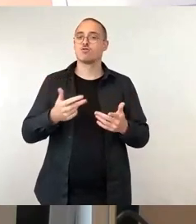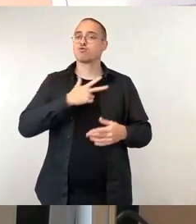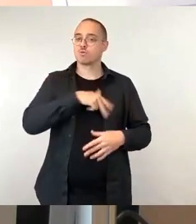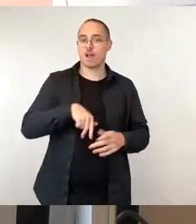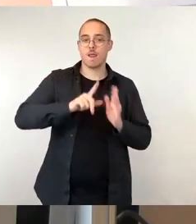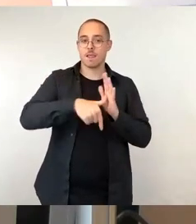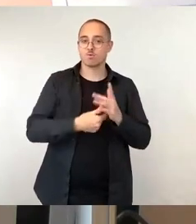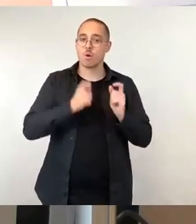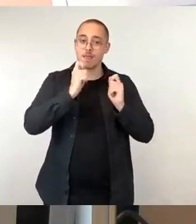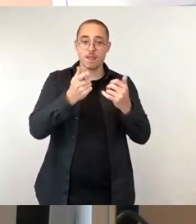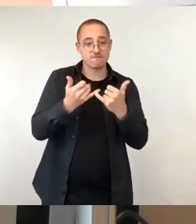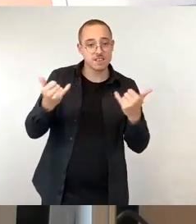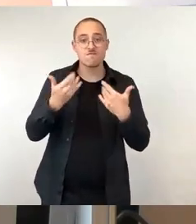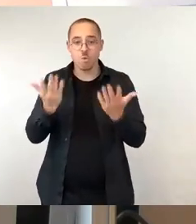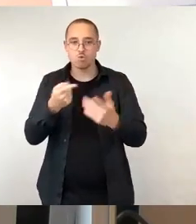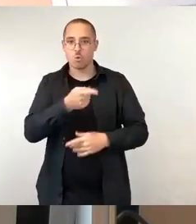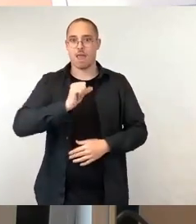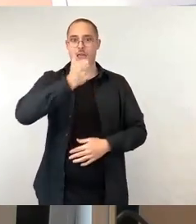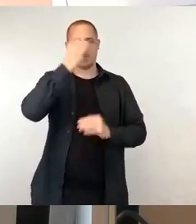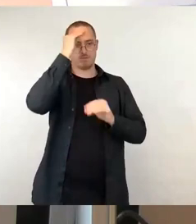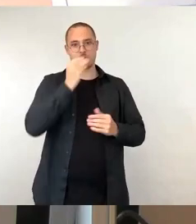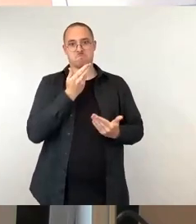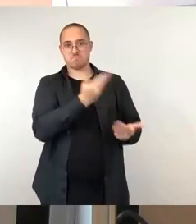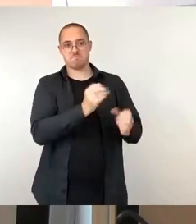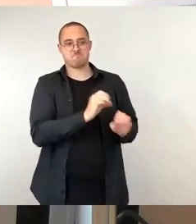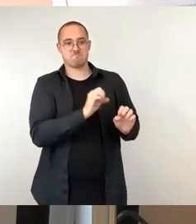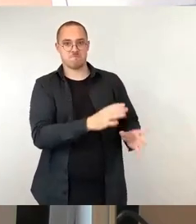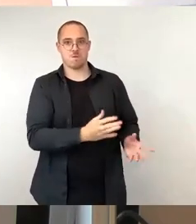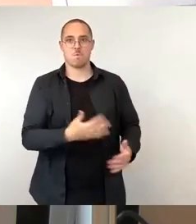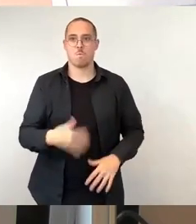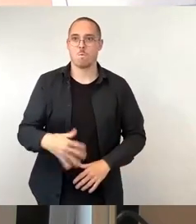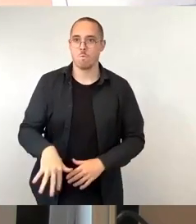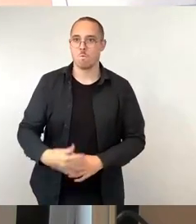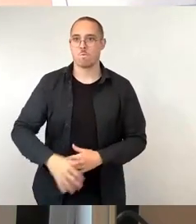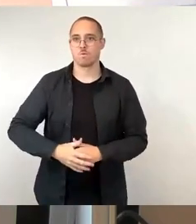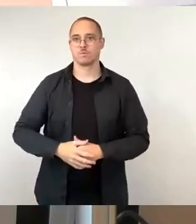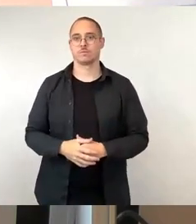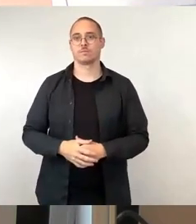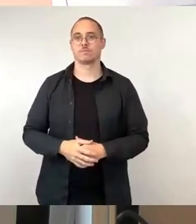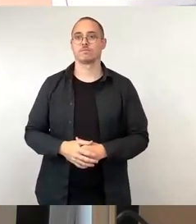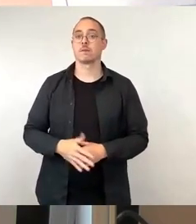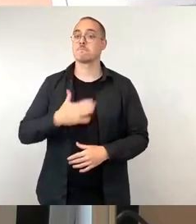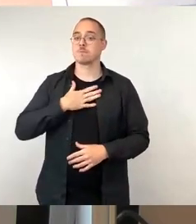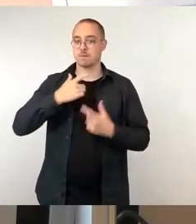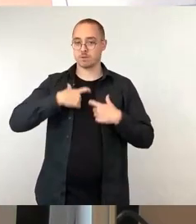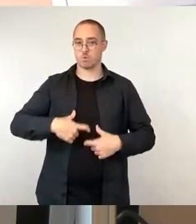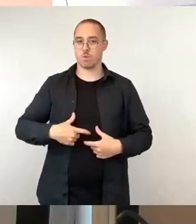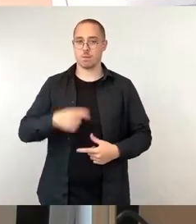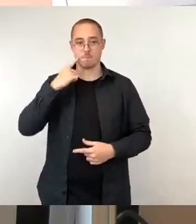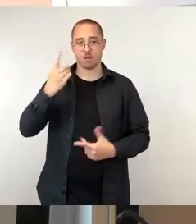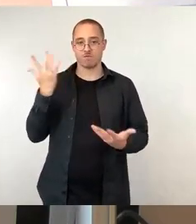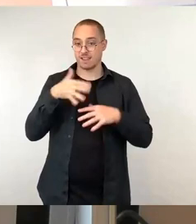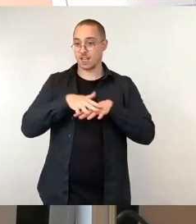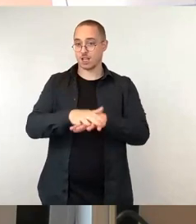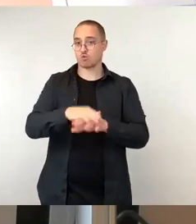sind. Was verstehe ich persönlich unter gelingender Integration? Ich möchte Ihnen dazu eine Geschichte erzählen.